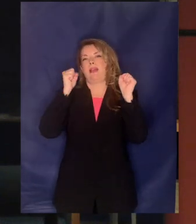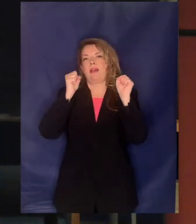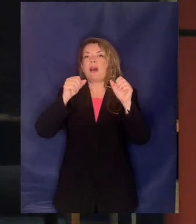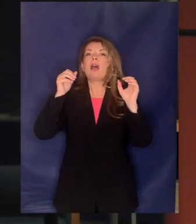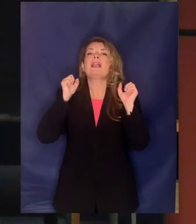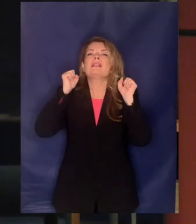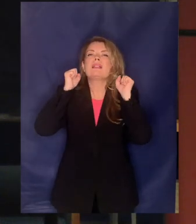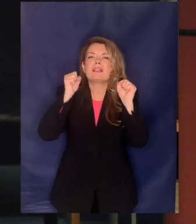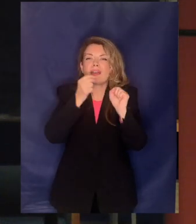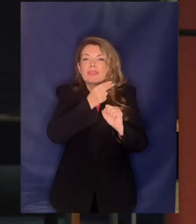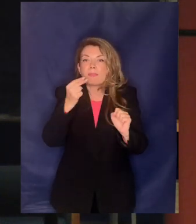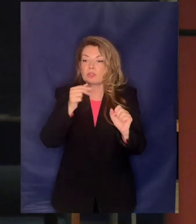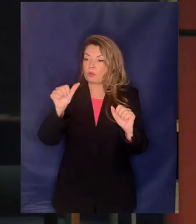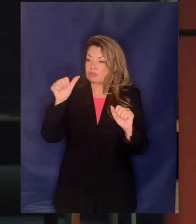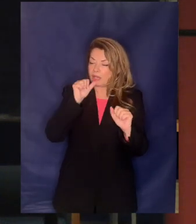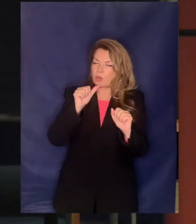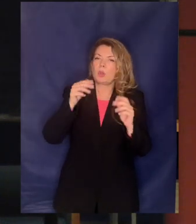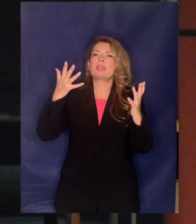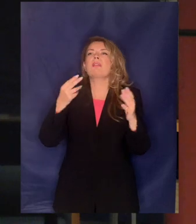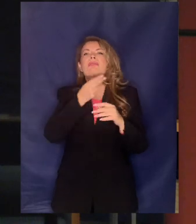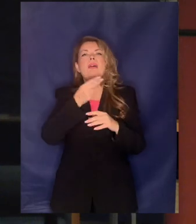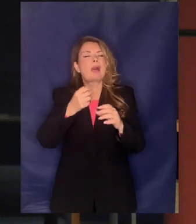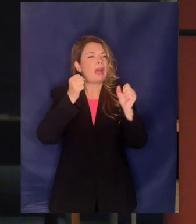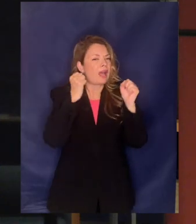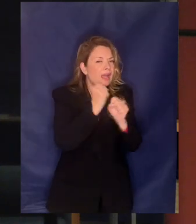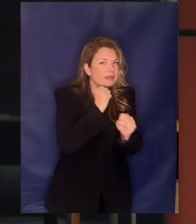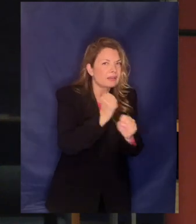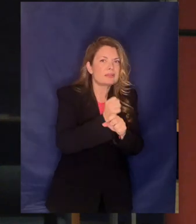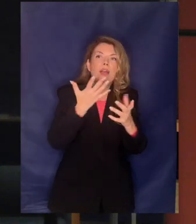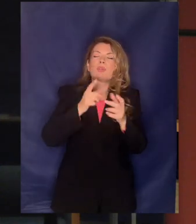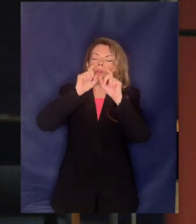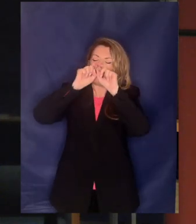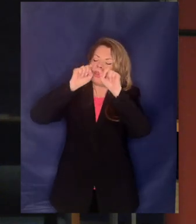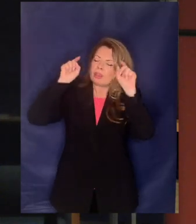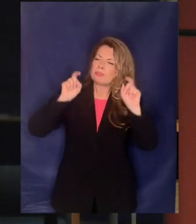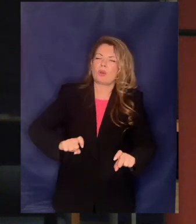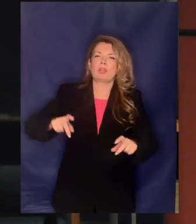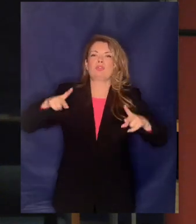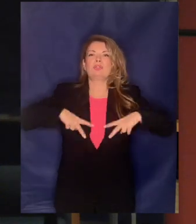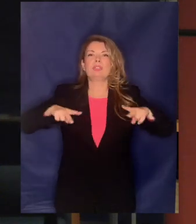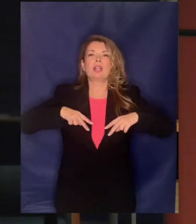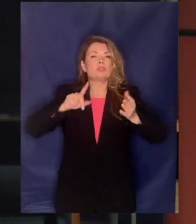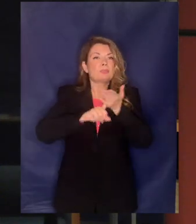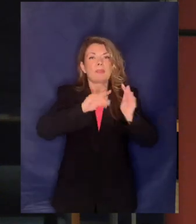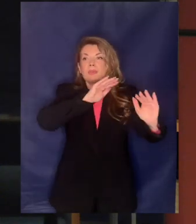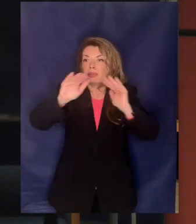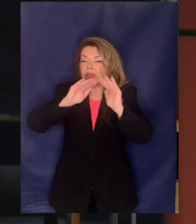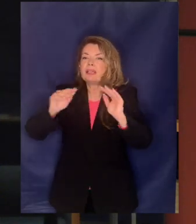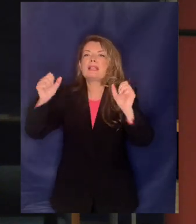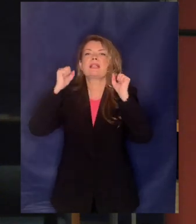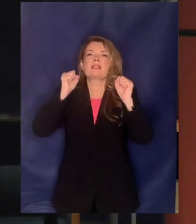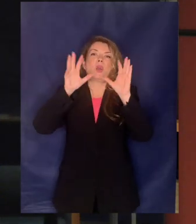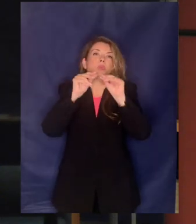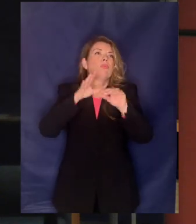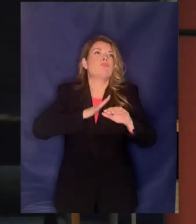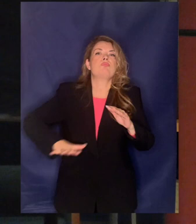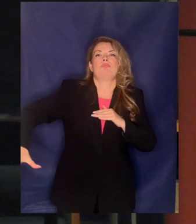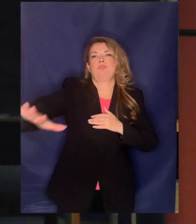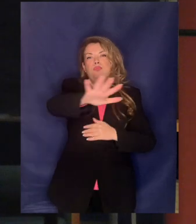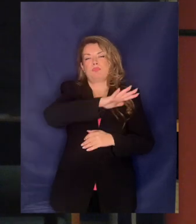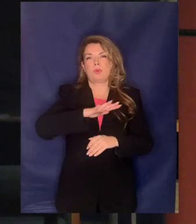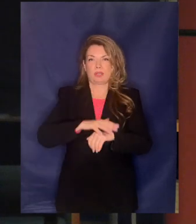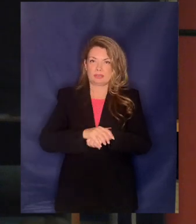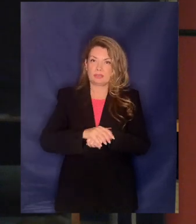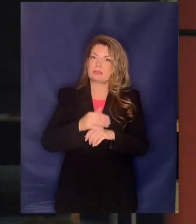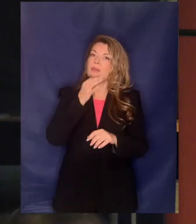δικαίωμα του πολίτη όπως είναι και το θέμα της εργασίας και αφετέρου ως υποχρέωση του κράτους να μερυμνά για την ιδία των πολιτών του και θα πω και κάτι